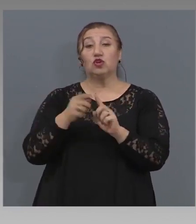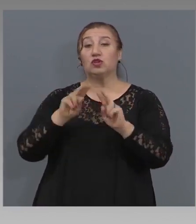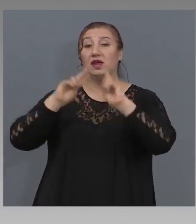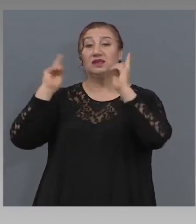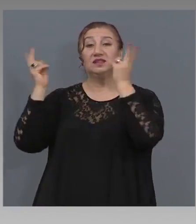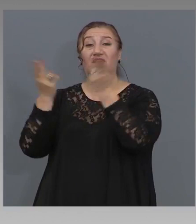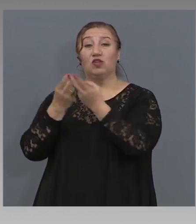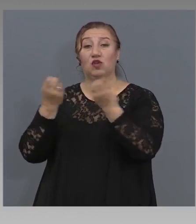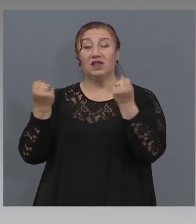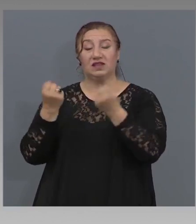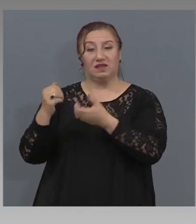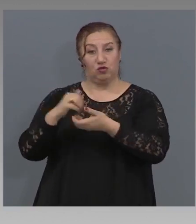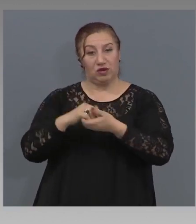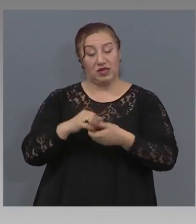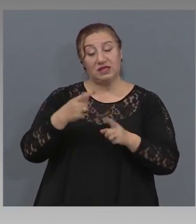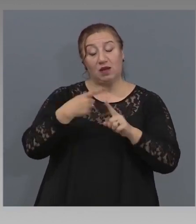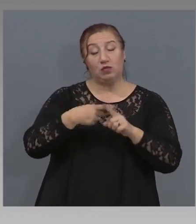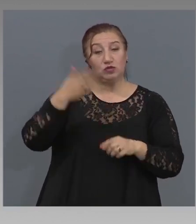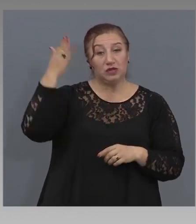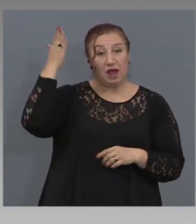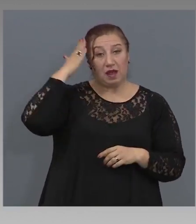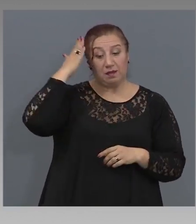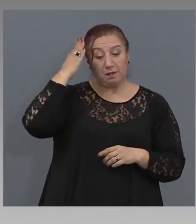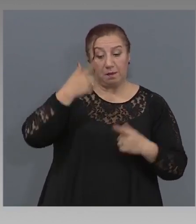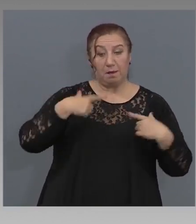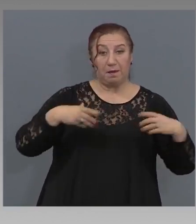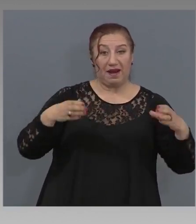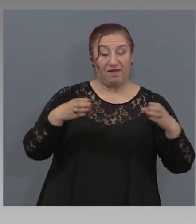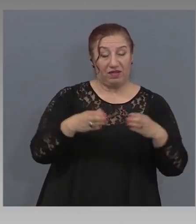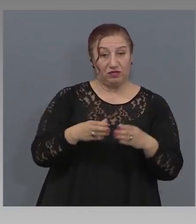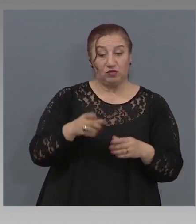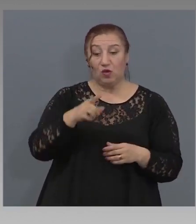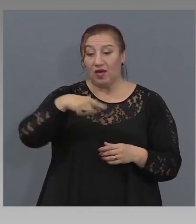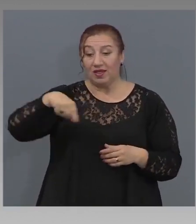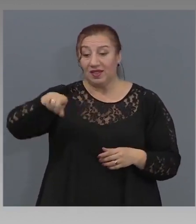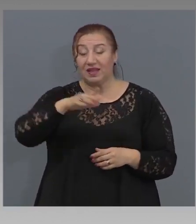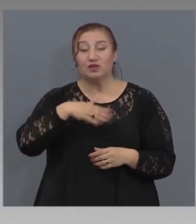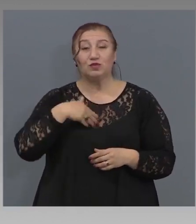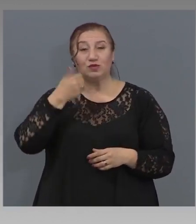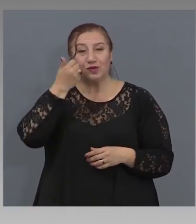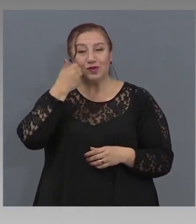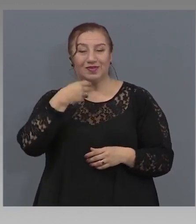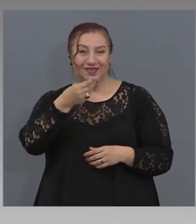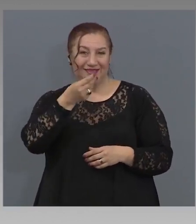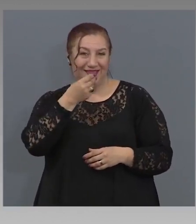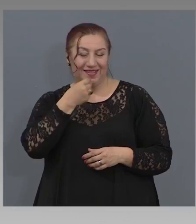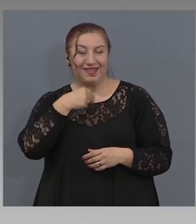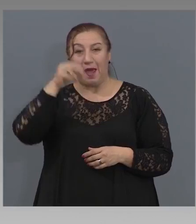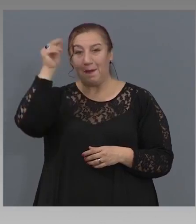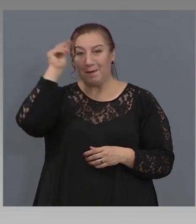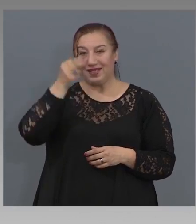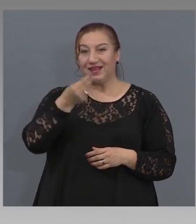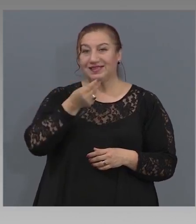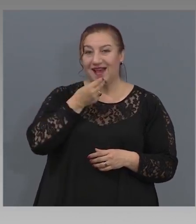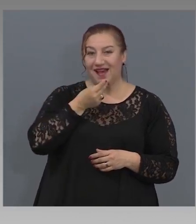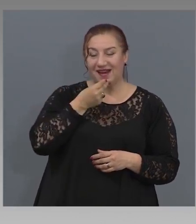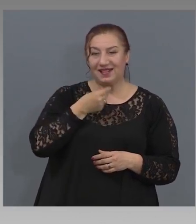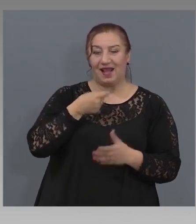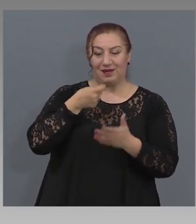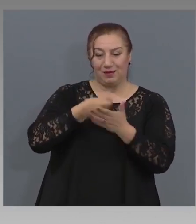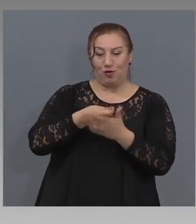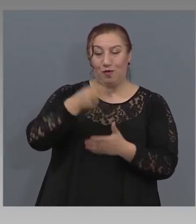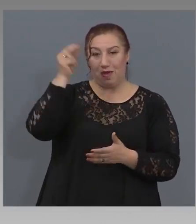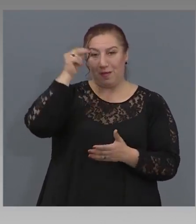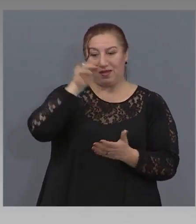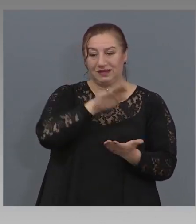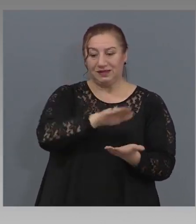българското правителство. Тези потребители, които искат да ползват български продукти и да едат българска храна. Когато влезеш в